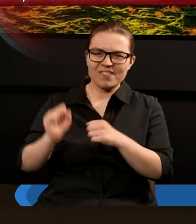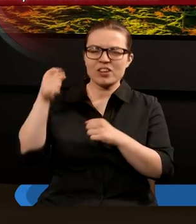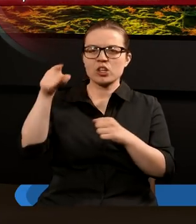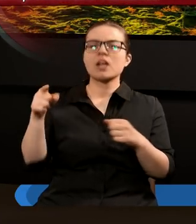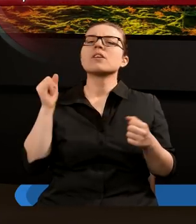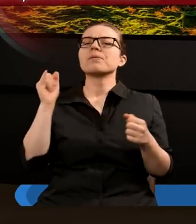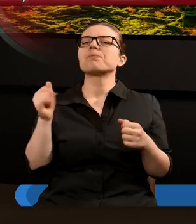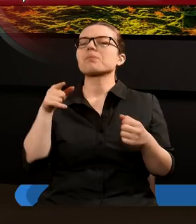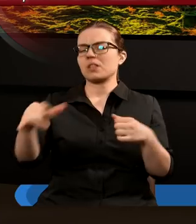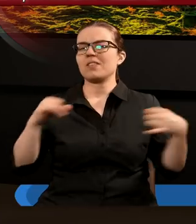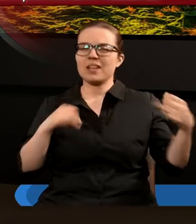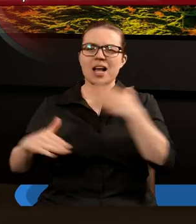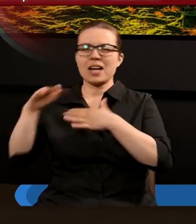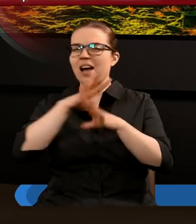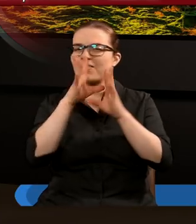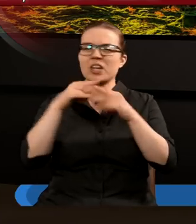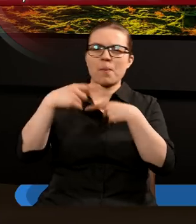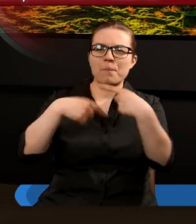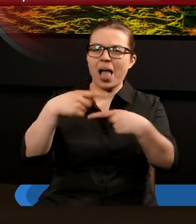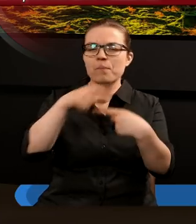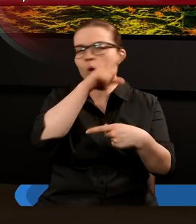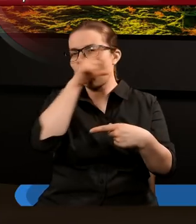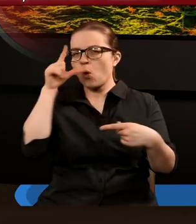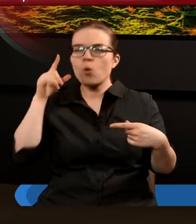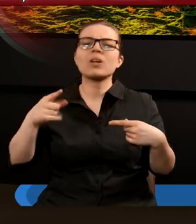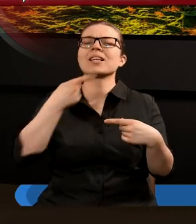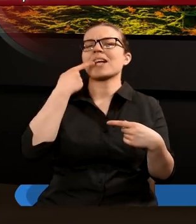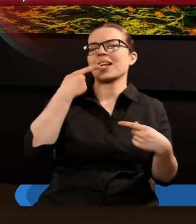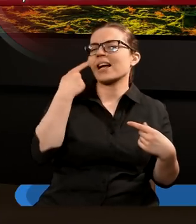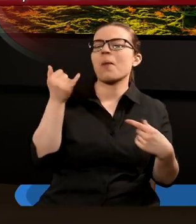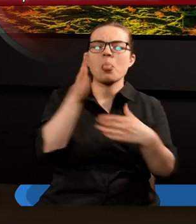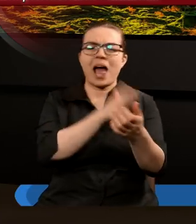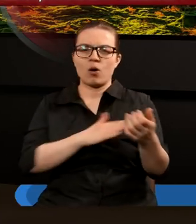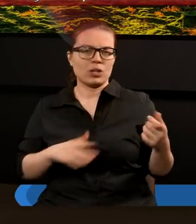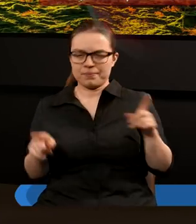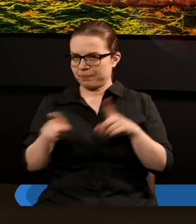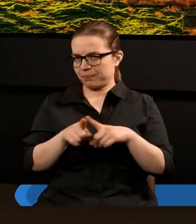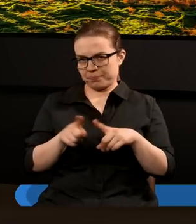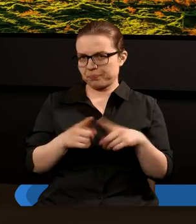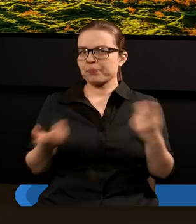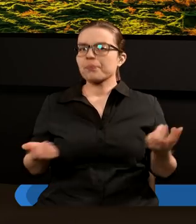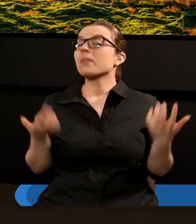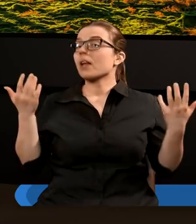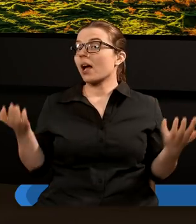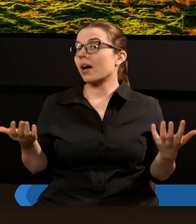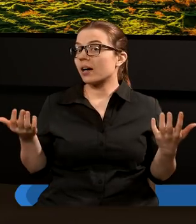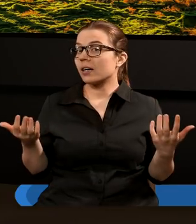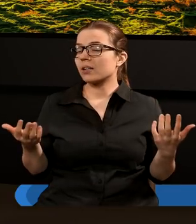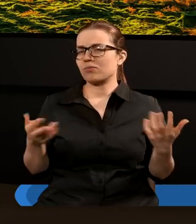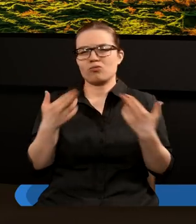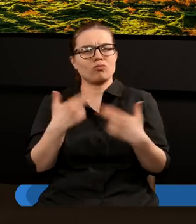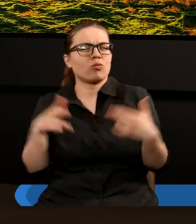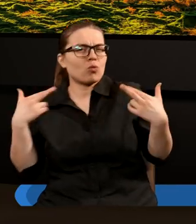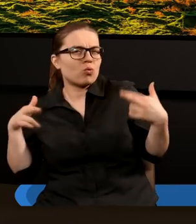Dano mu też władzę nad wszelkimi plemionami i ludami i językami i narodami. I oczywiście było dużo różnych